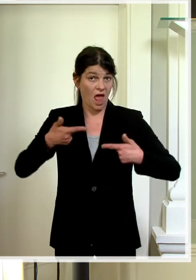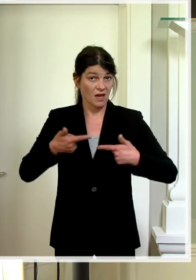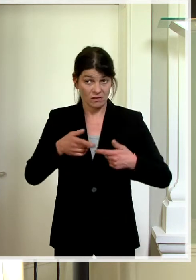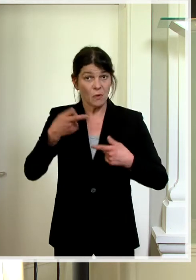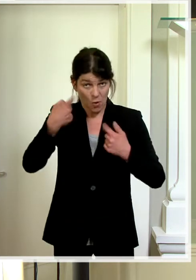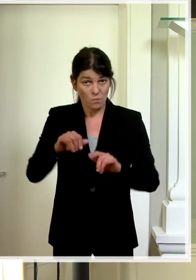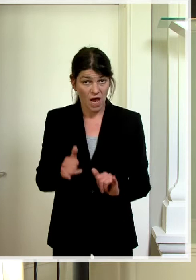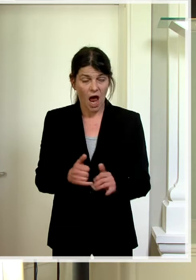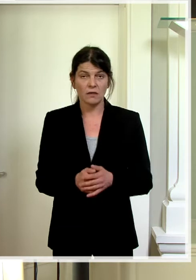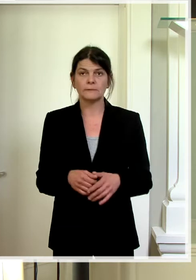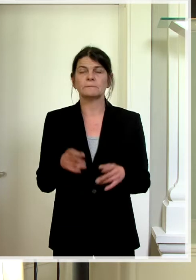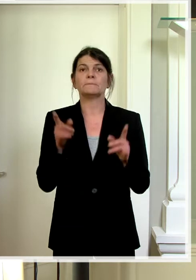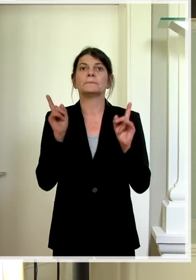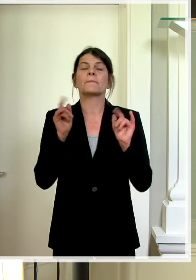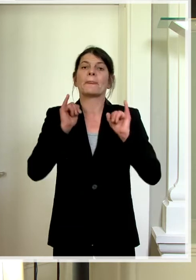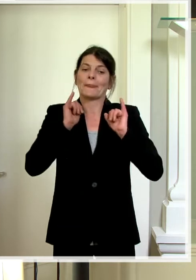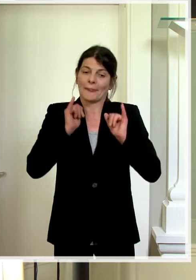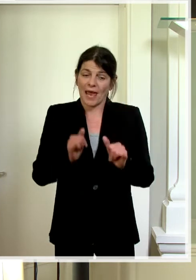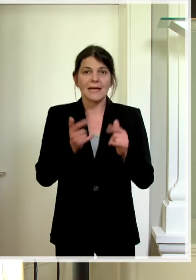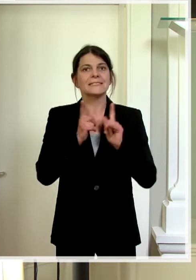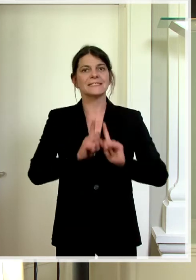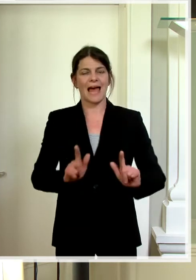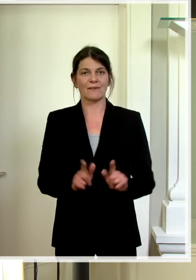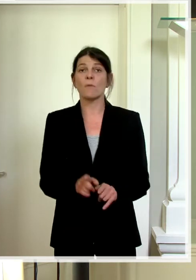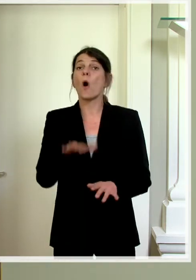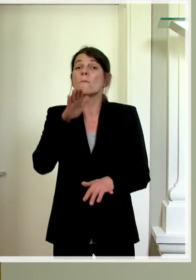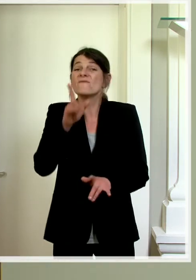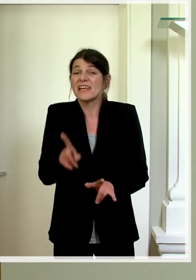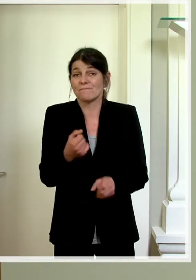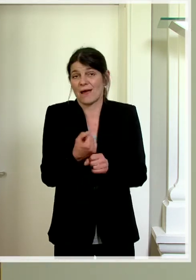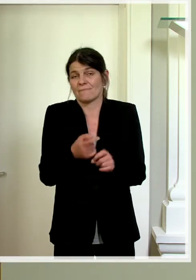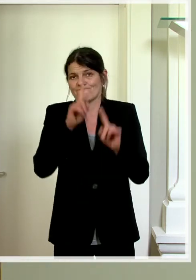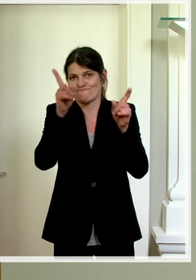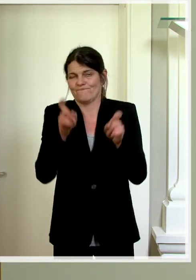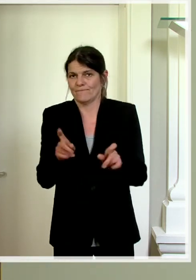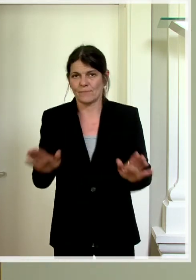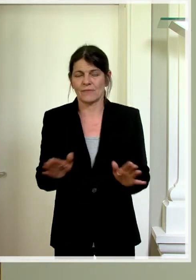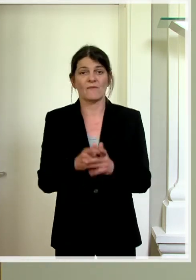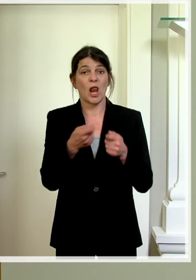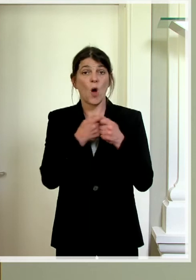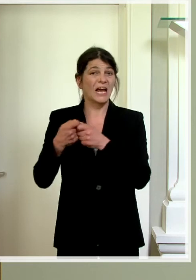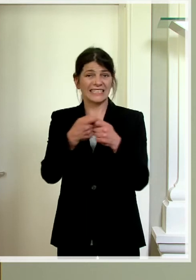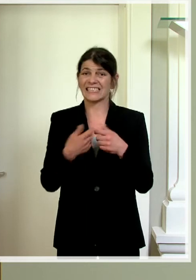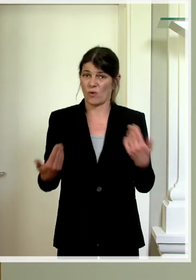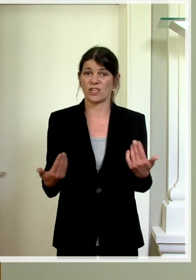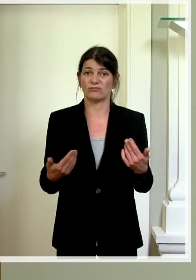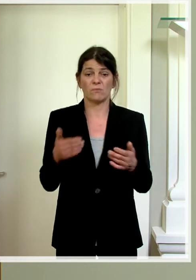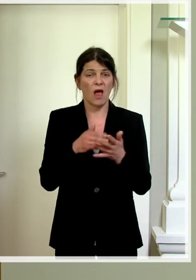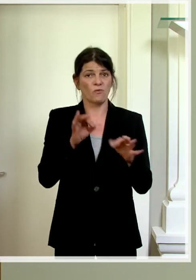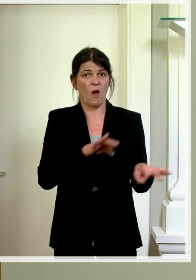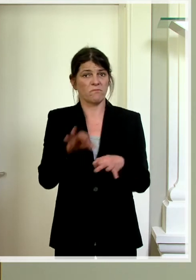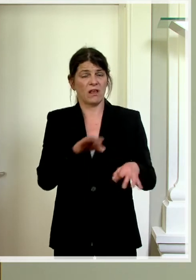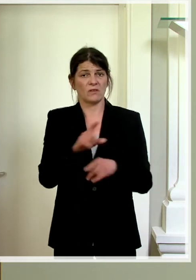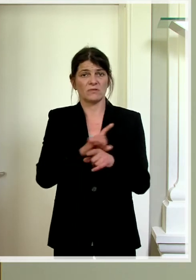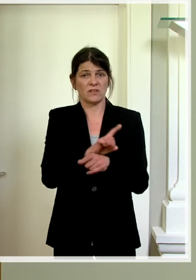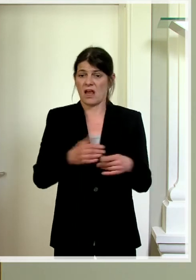also es darf stattfinden. Ob es stattfinden wird, weiß ich nicht, weil es organisatorisch natürlich auch einen gewissen Vorlauf braucht. Und es